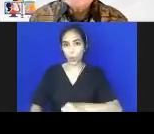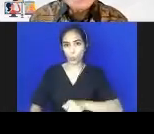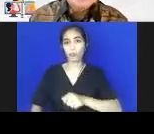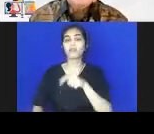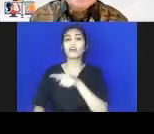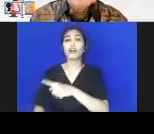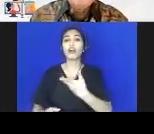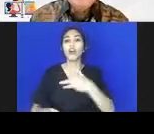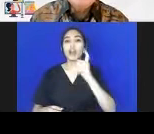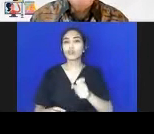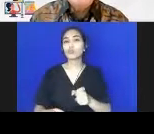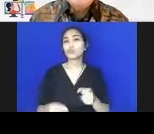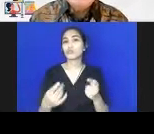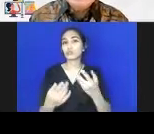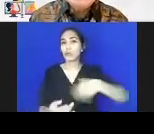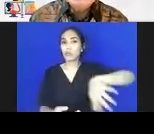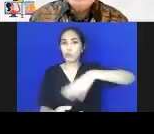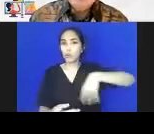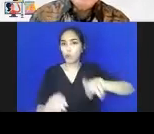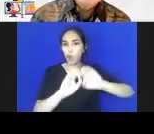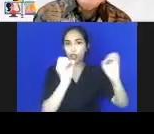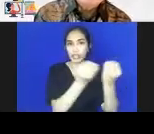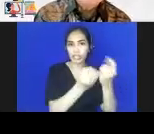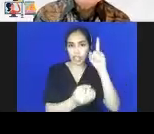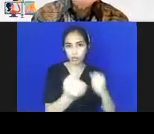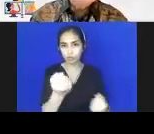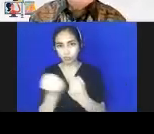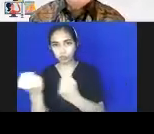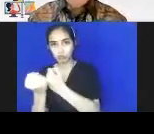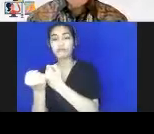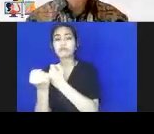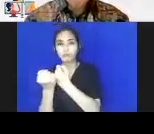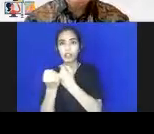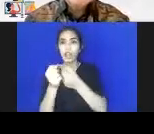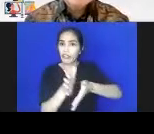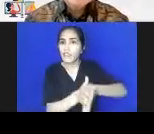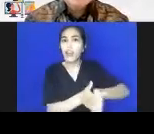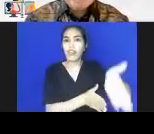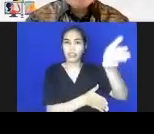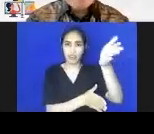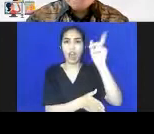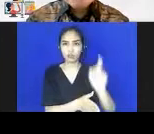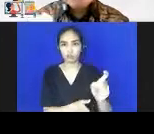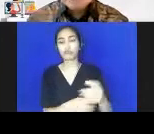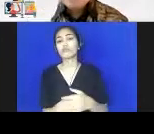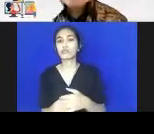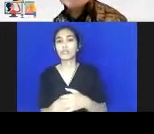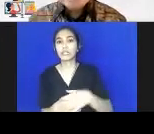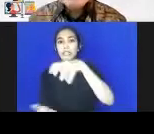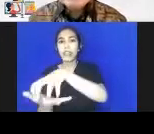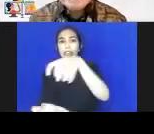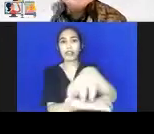selaras antar semua lembaga layanan oleh Kementerian Mahasaja, di Dinas Mahasaja, di daerah, itu